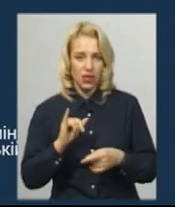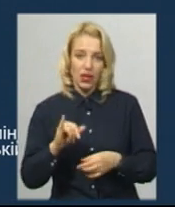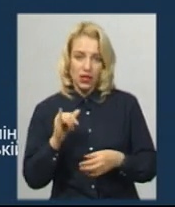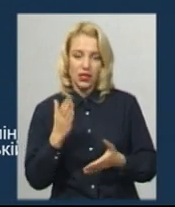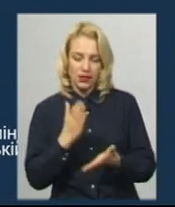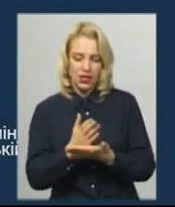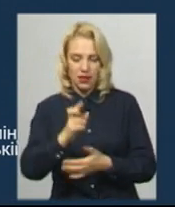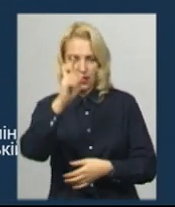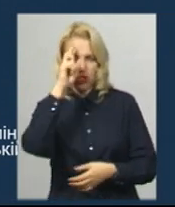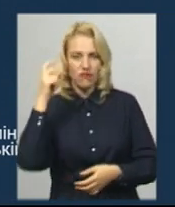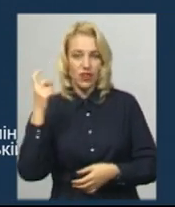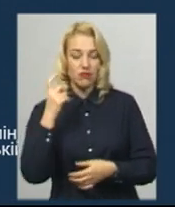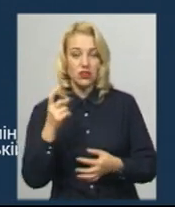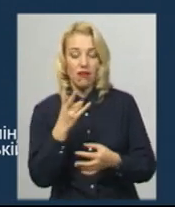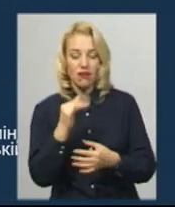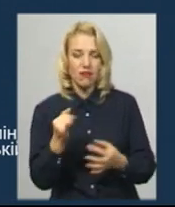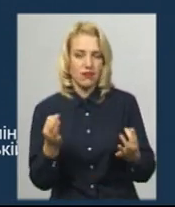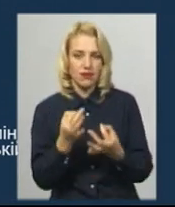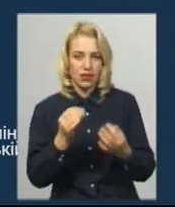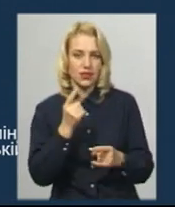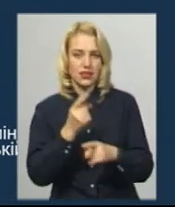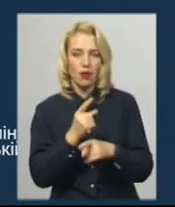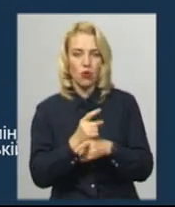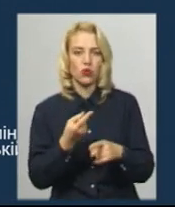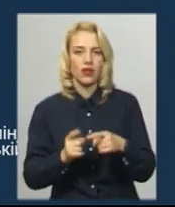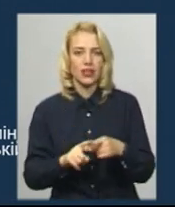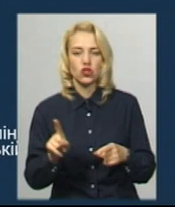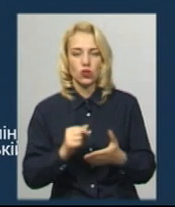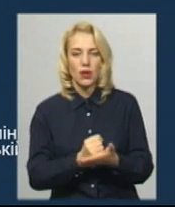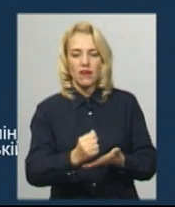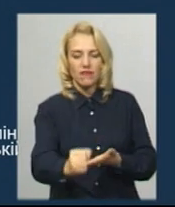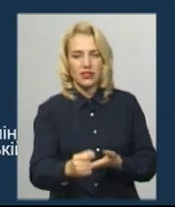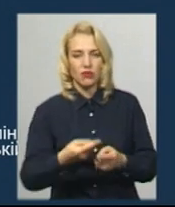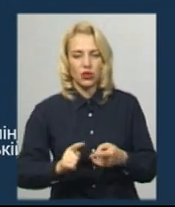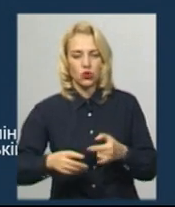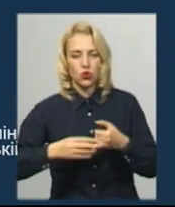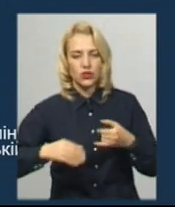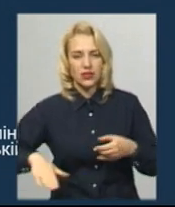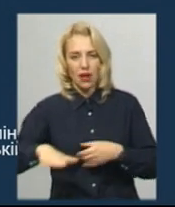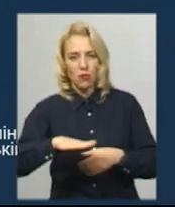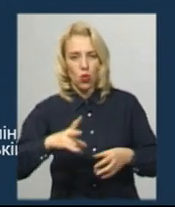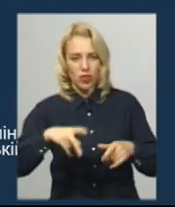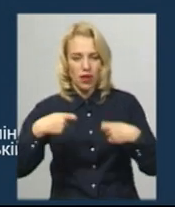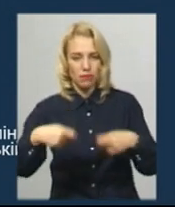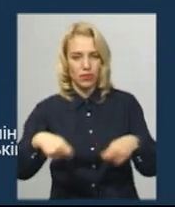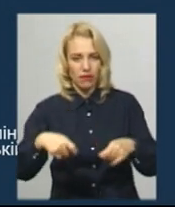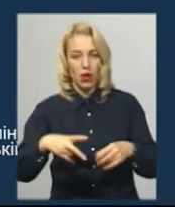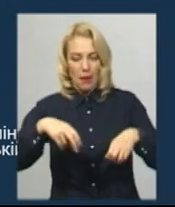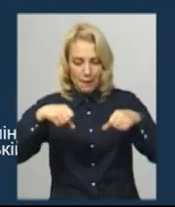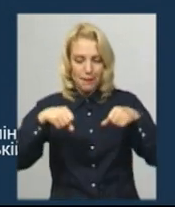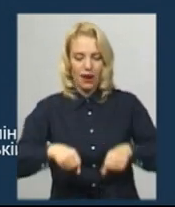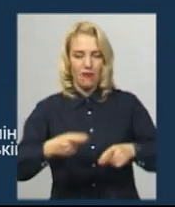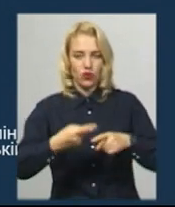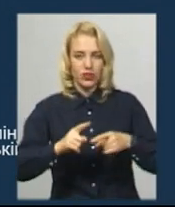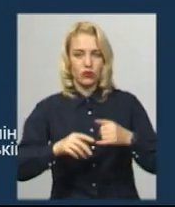власності, і жодних заборон на те, щоб виставити цю земельну ділянку на земельні торги, точніше, права на цю земельну